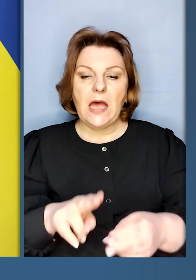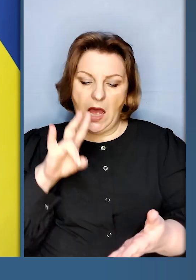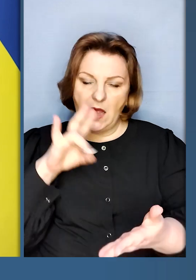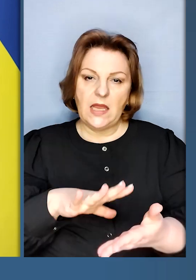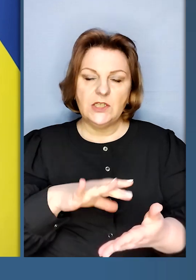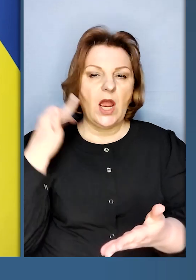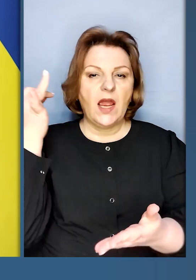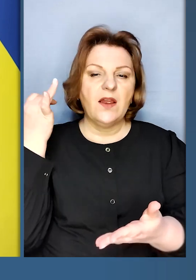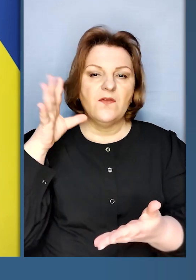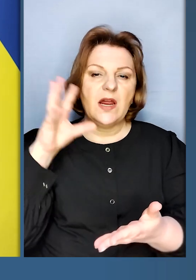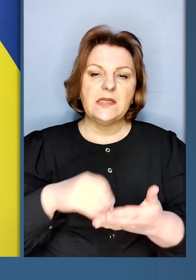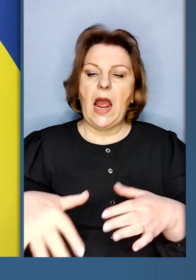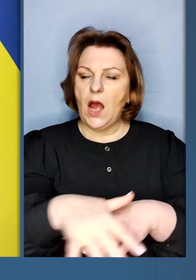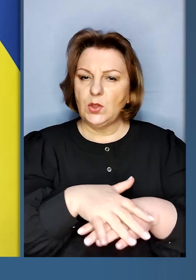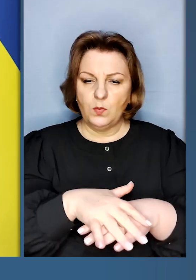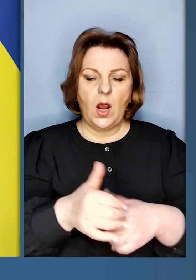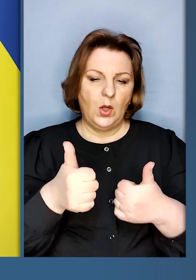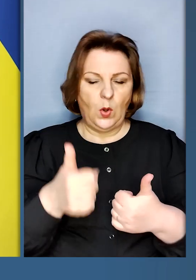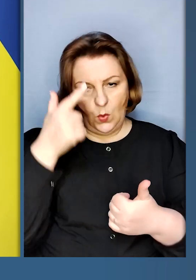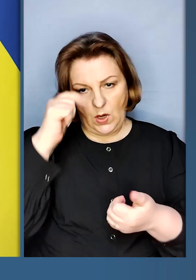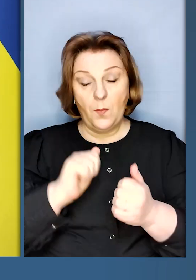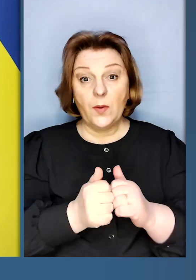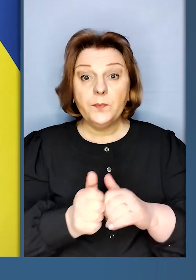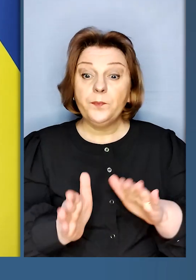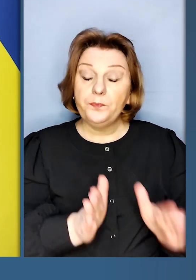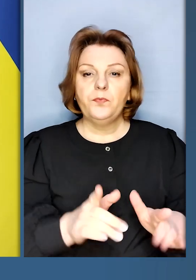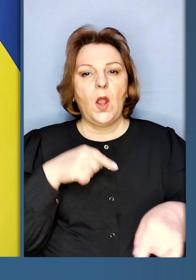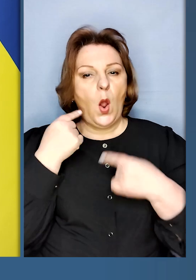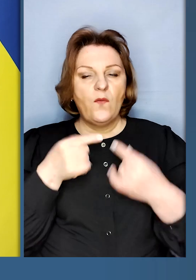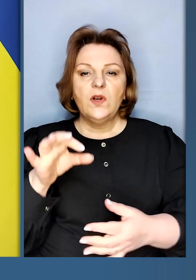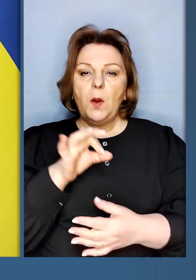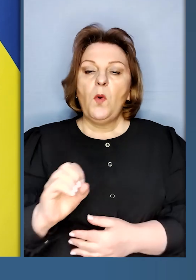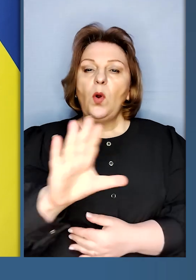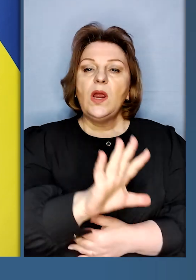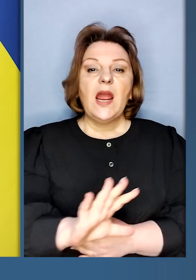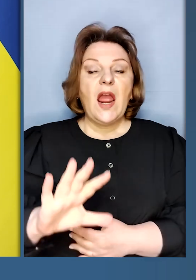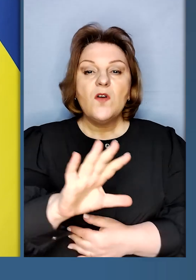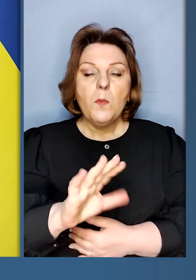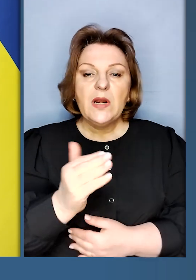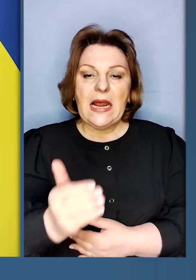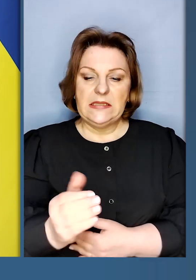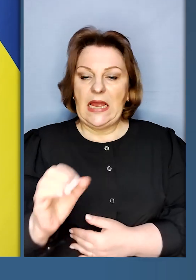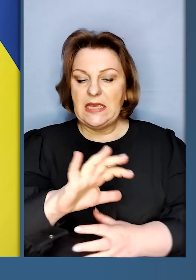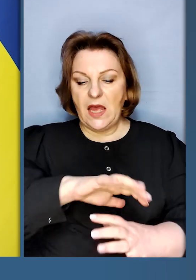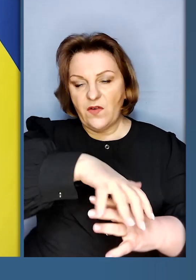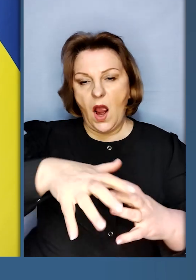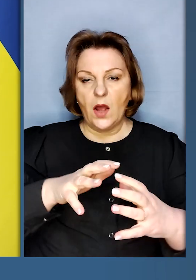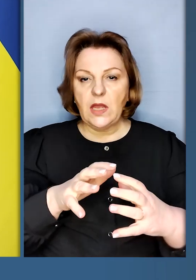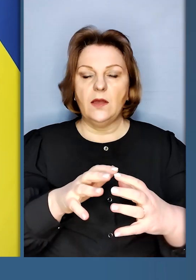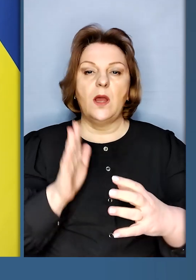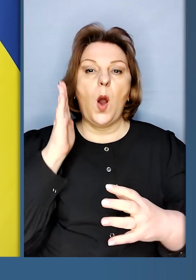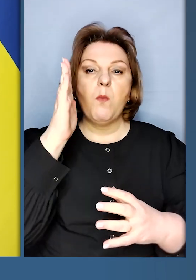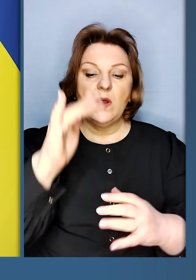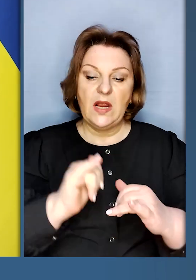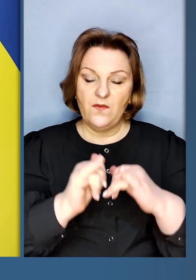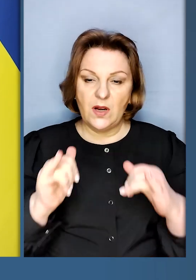народів доброю пам'ятю. Звичайно, ми говорили про європейську і євроатлантичну перспективи для